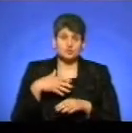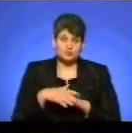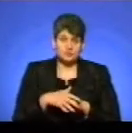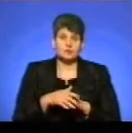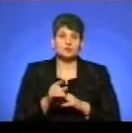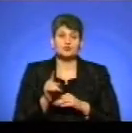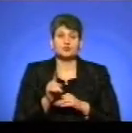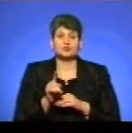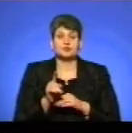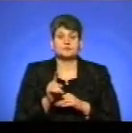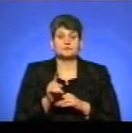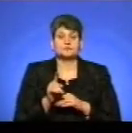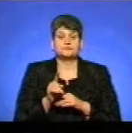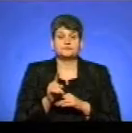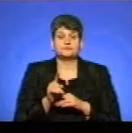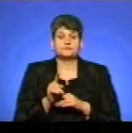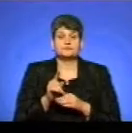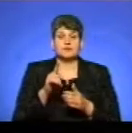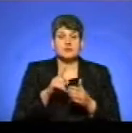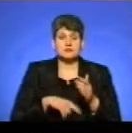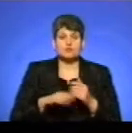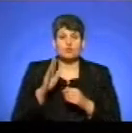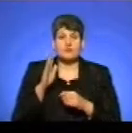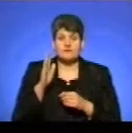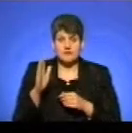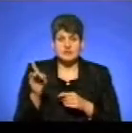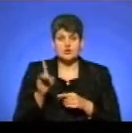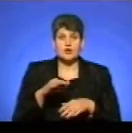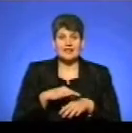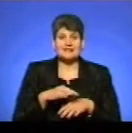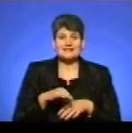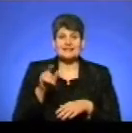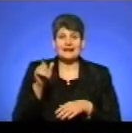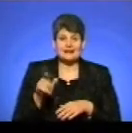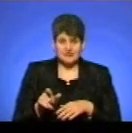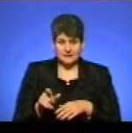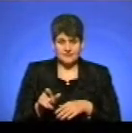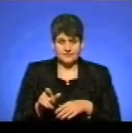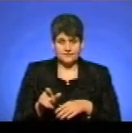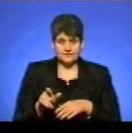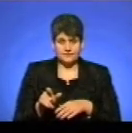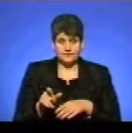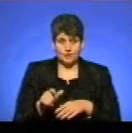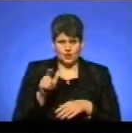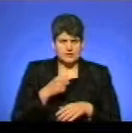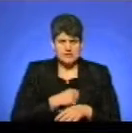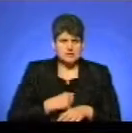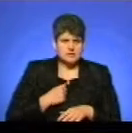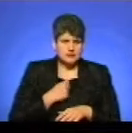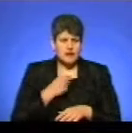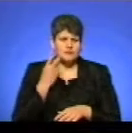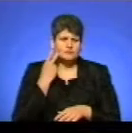сподіватися, що насильник, людина агресивна, яка